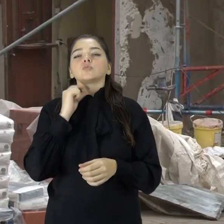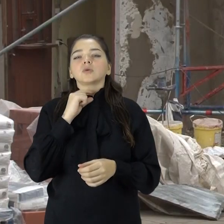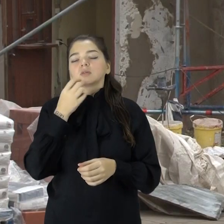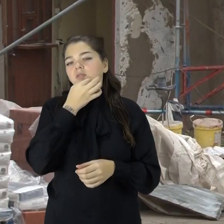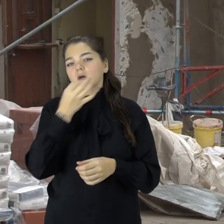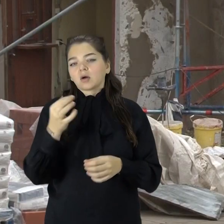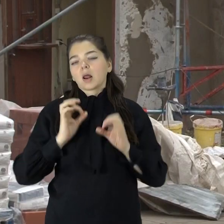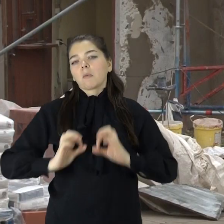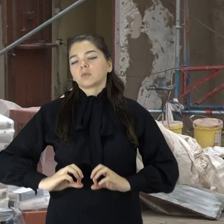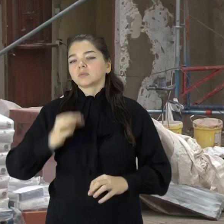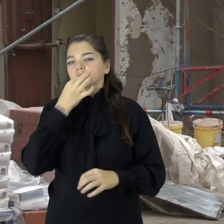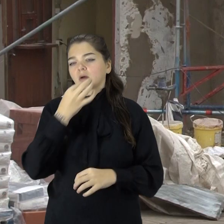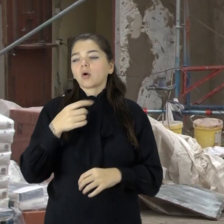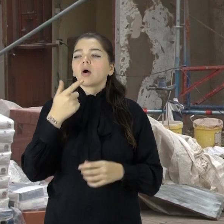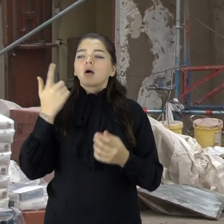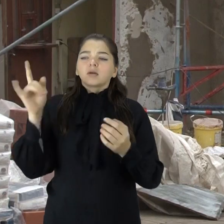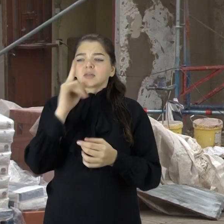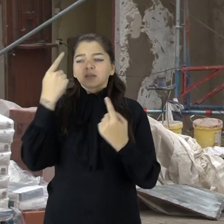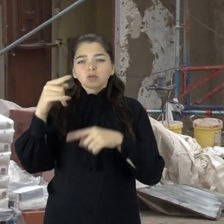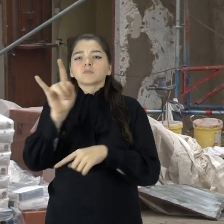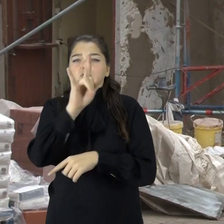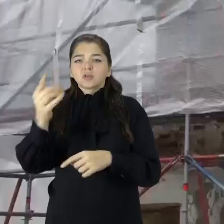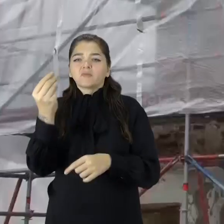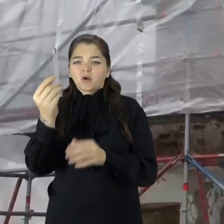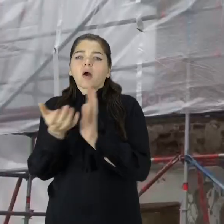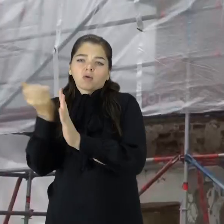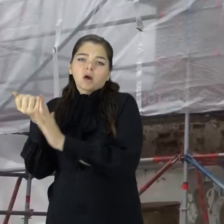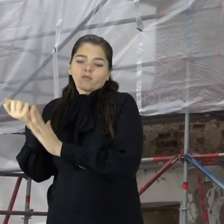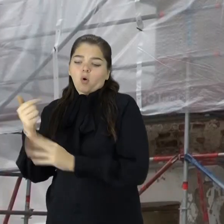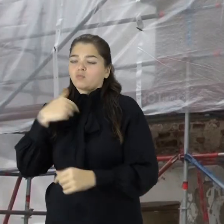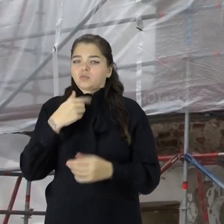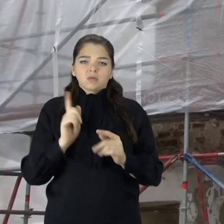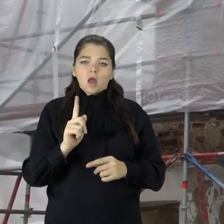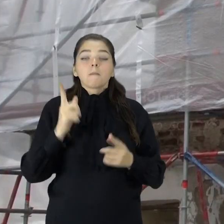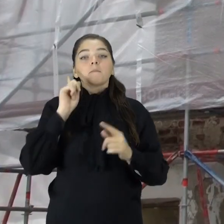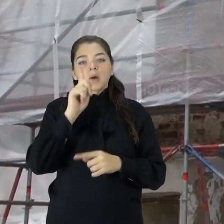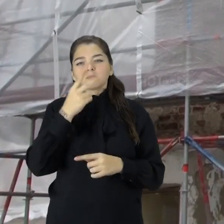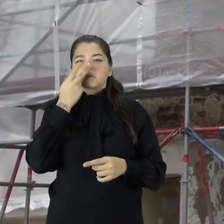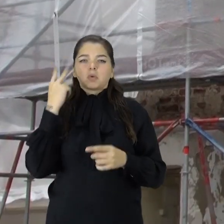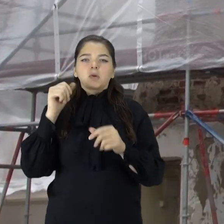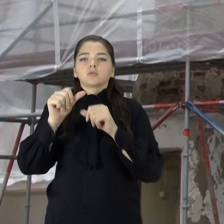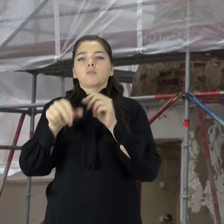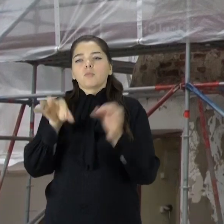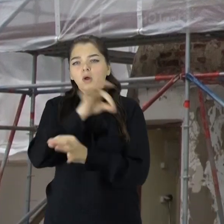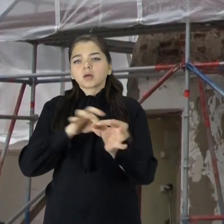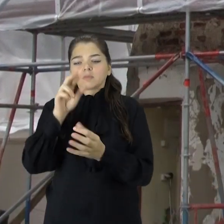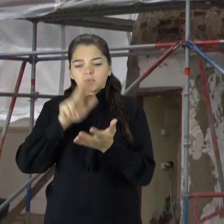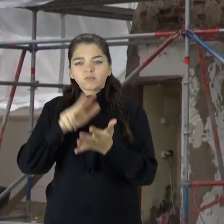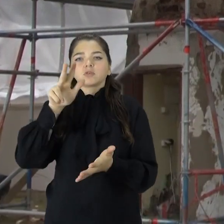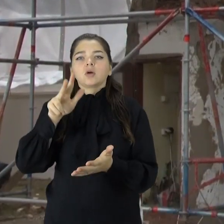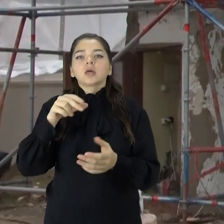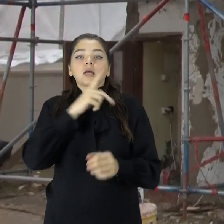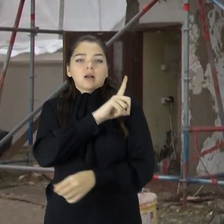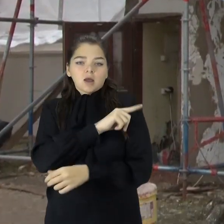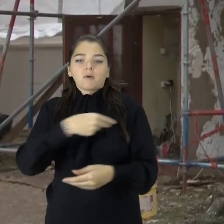kad finansavimą iki tol gaudavo kitos bažnyčios ar šventoviais. Tačiau prieš porą metų projektas pagaliau buvo patvirtintas ir šių metų